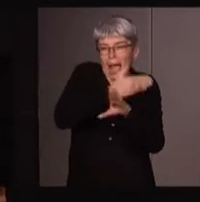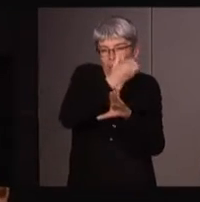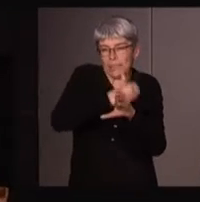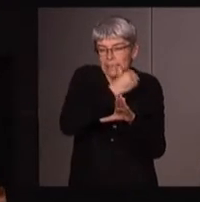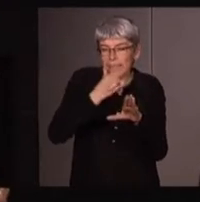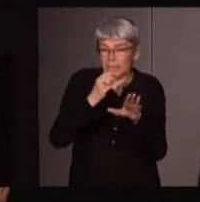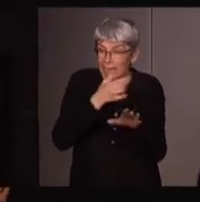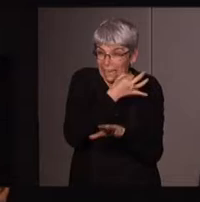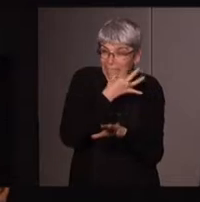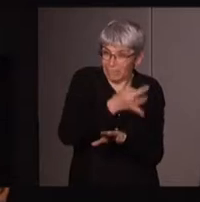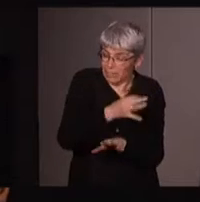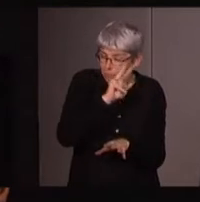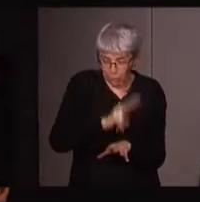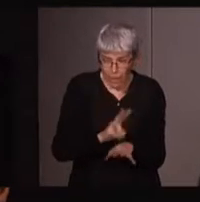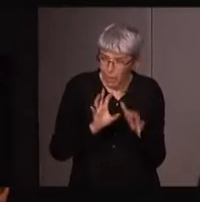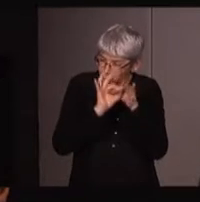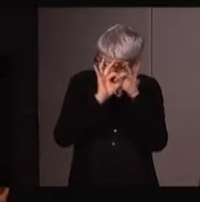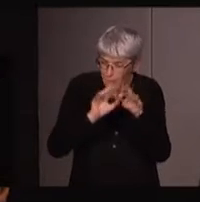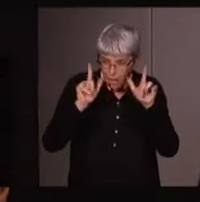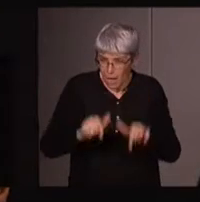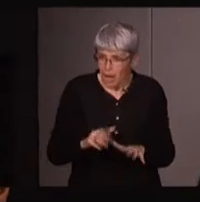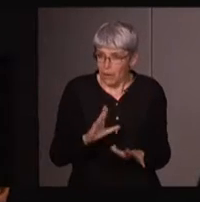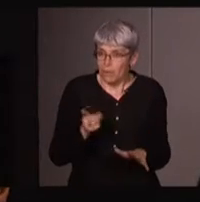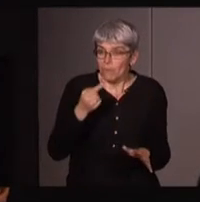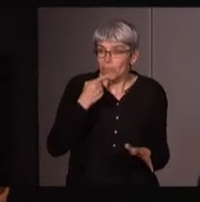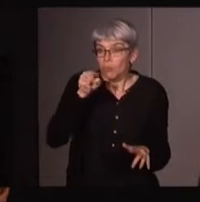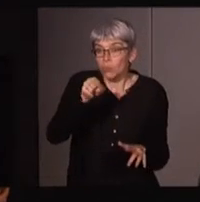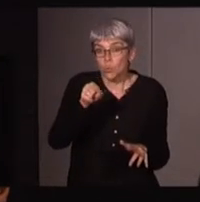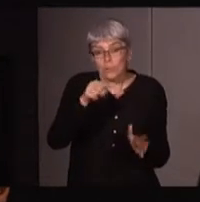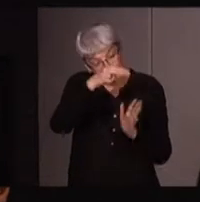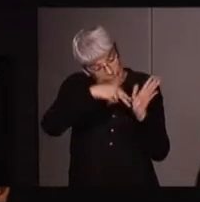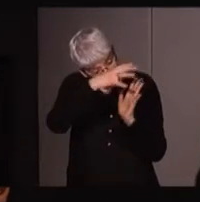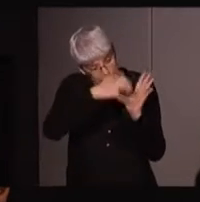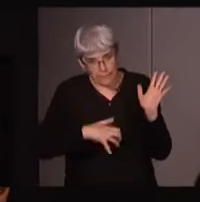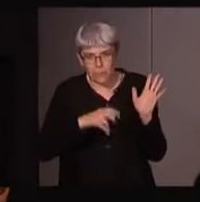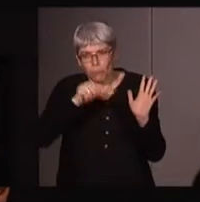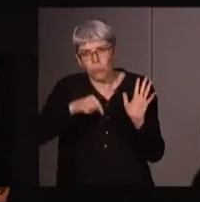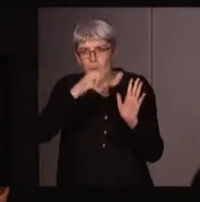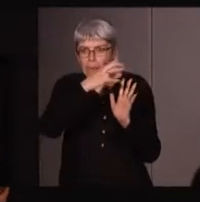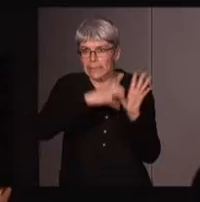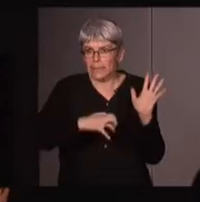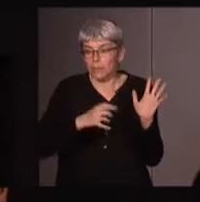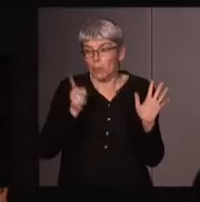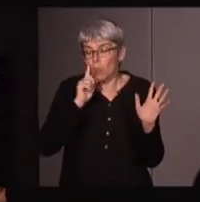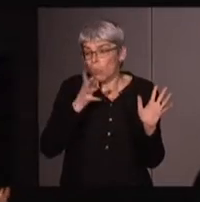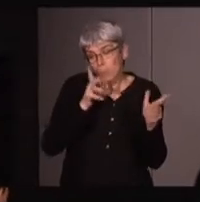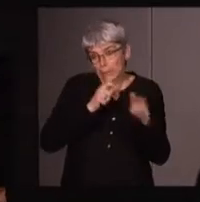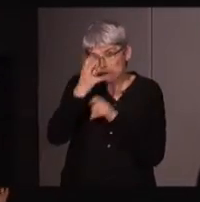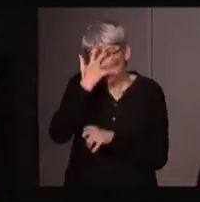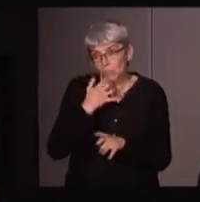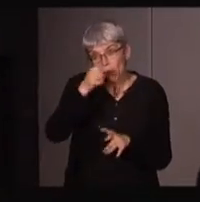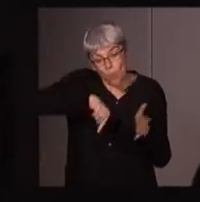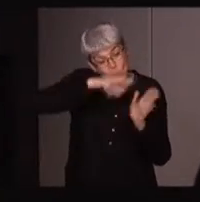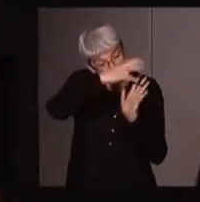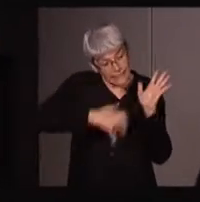liens totalement pragmatiques et inventés. C'est-à-dire que quand vous allez lire les textes, il faut lire les textes, sinon on ne pas discuter sérieusement, quand vous allez